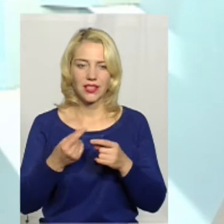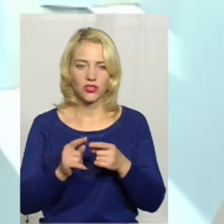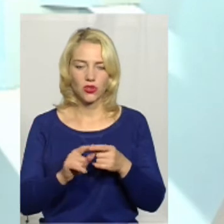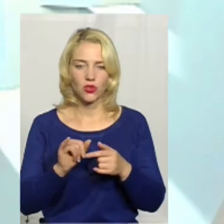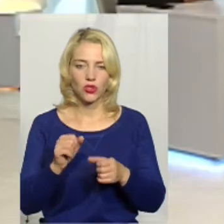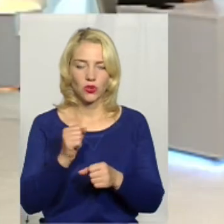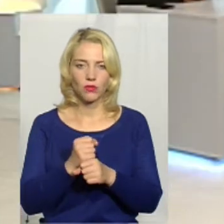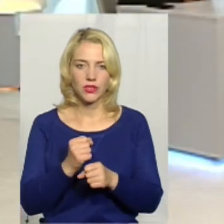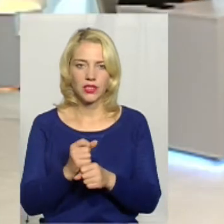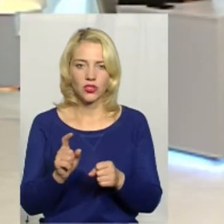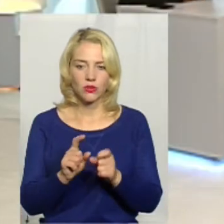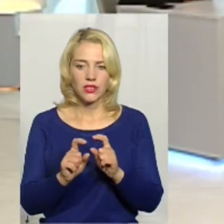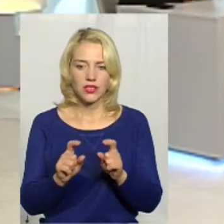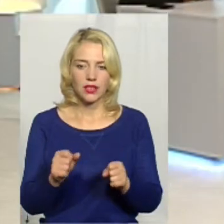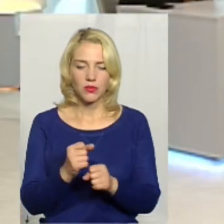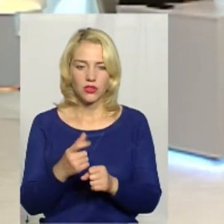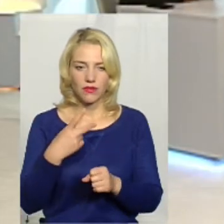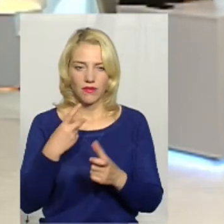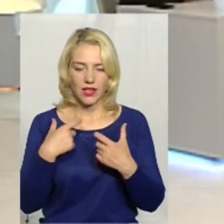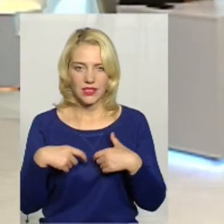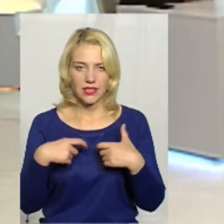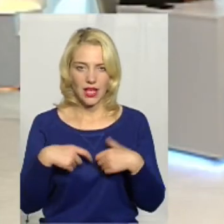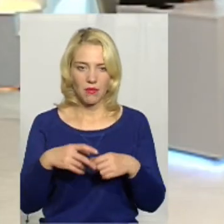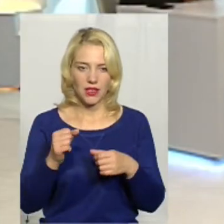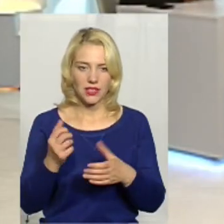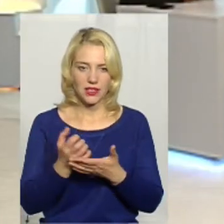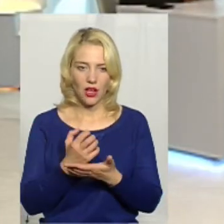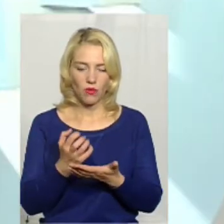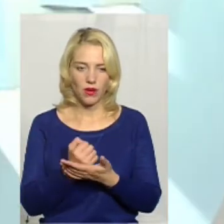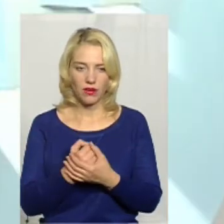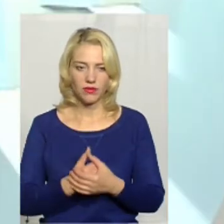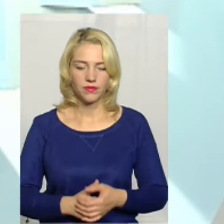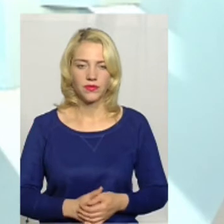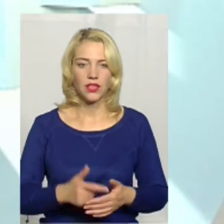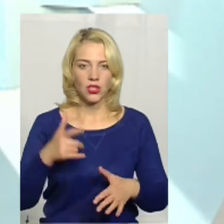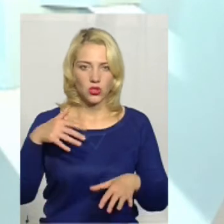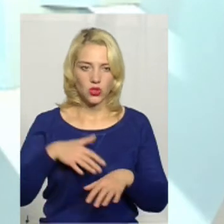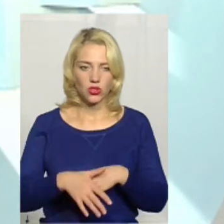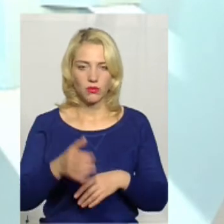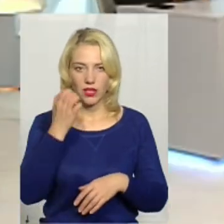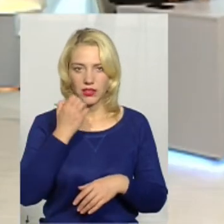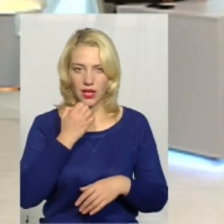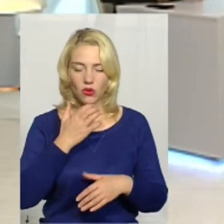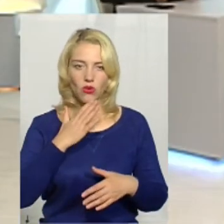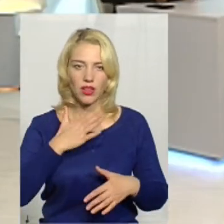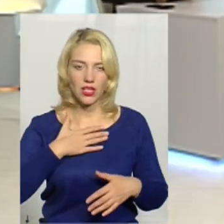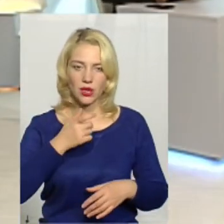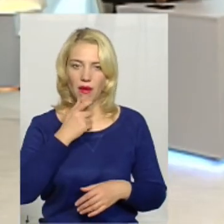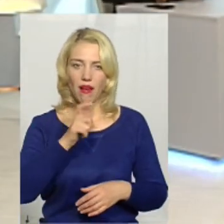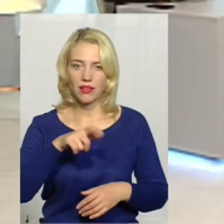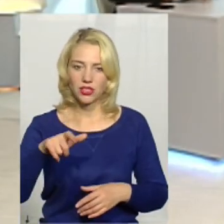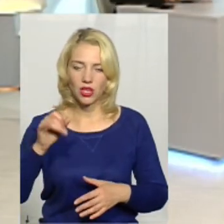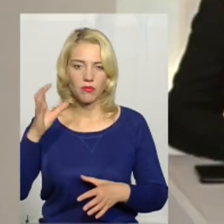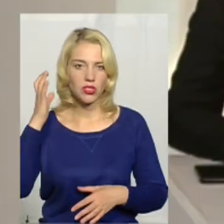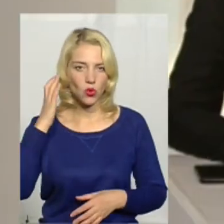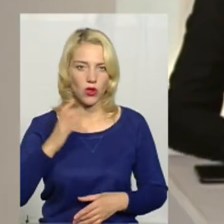робити. Щоб заклад працював сам на себе, заробляв. Заклад. Дуже мило. Дякую. Дякую нашим глядачам та